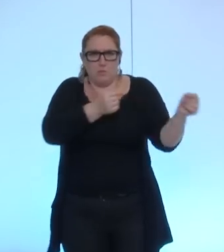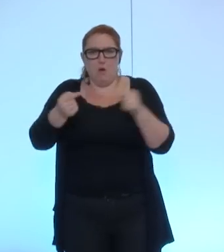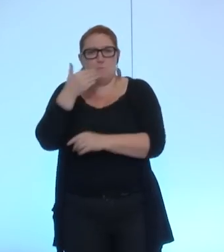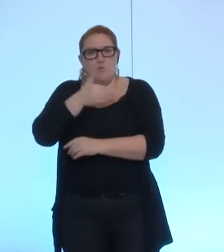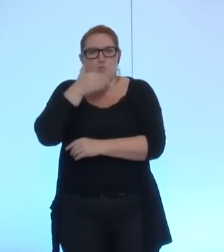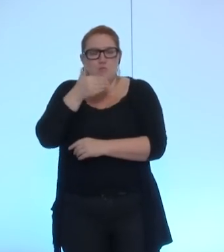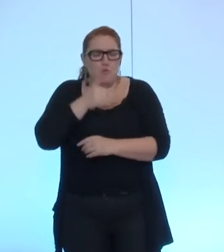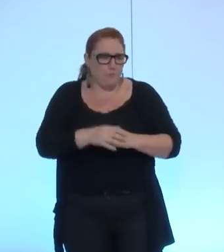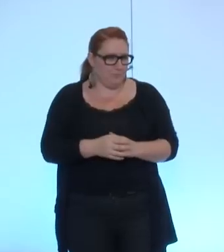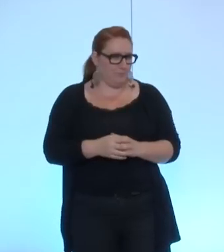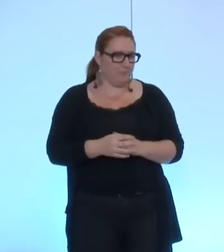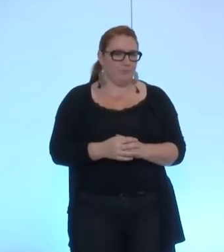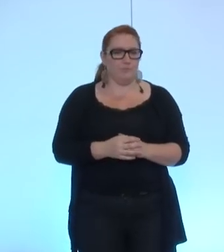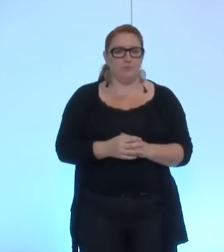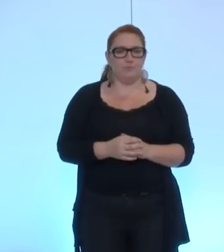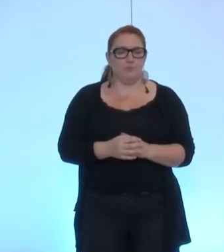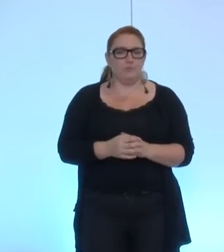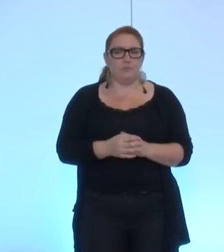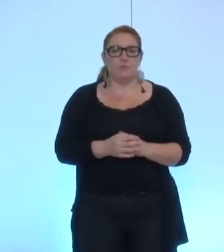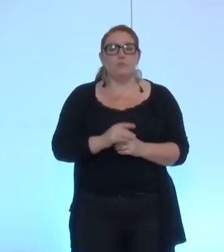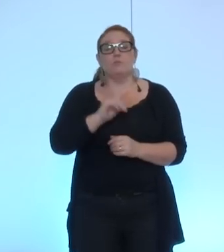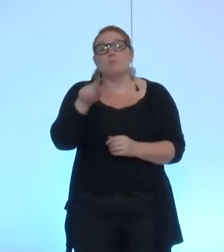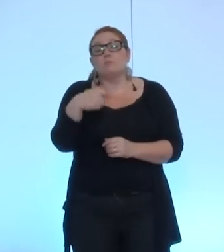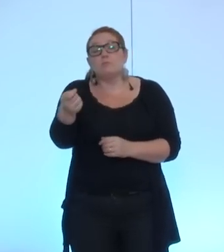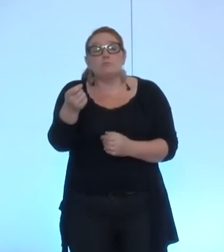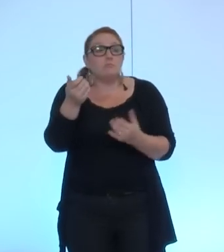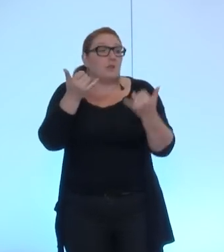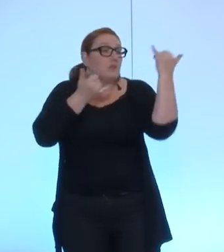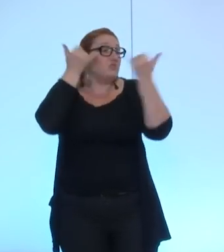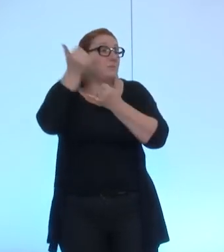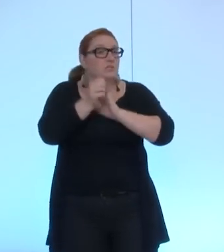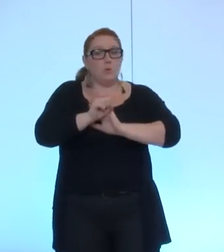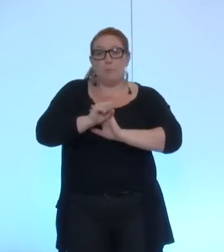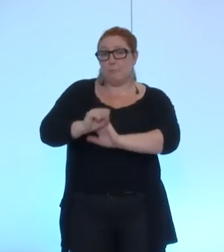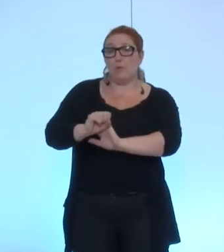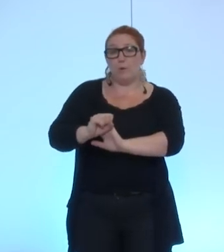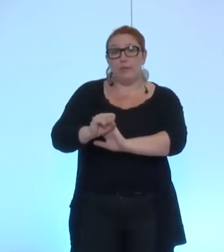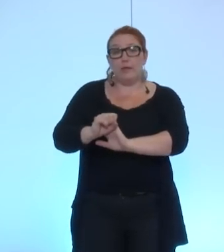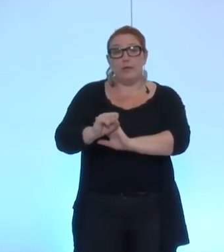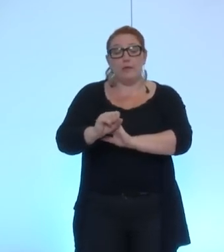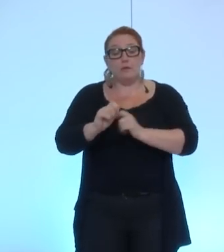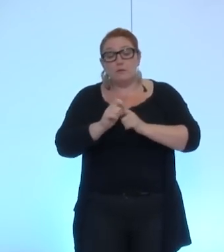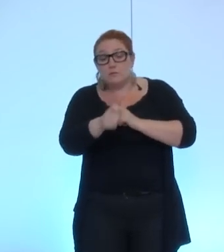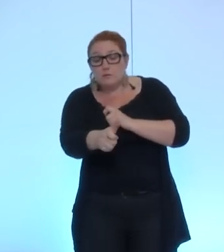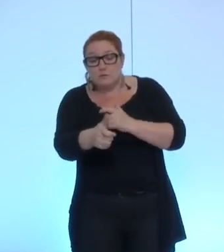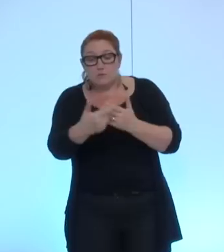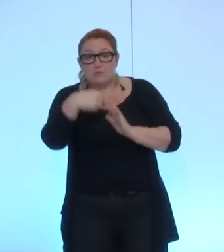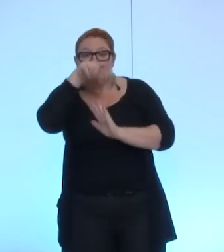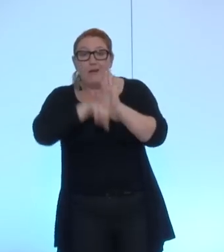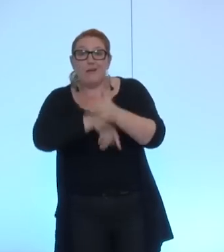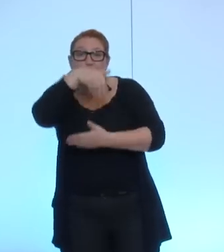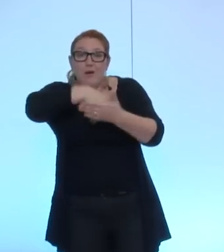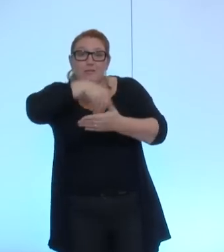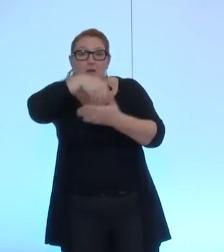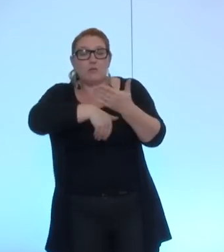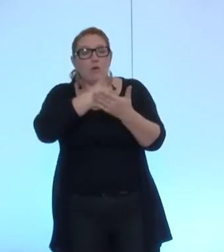Les priorités, j'imagine, qui nous conduiront à adopter ce règlement intérieur dans